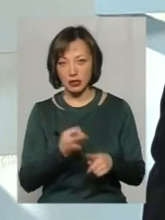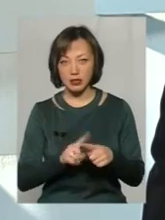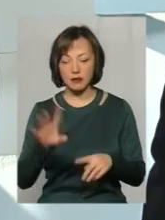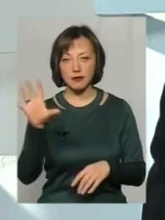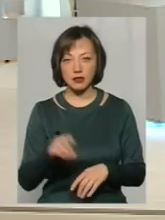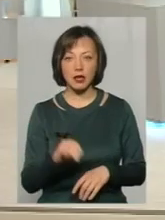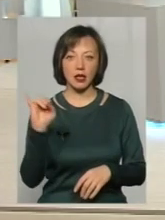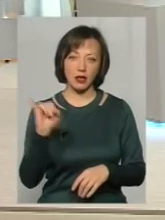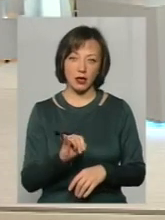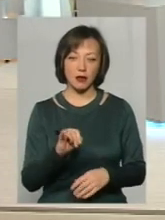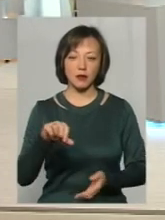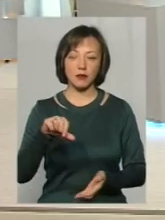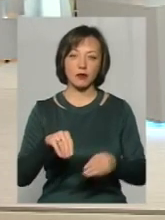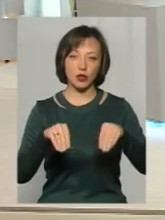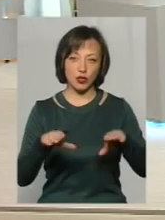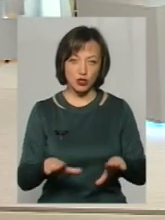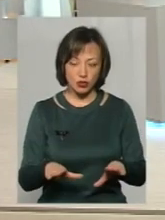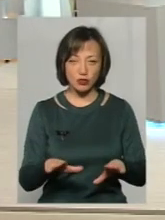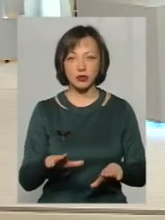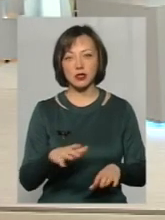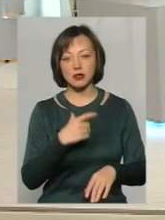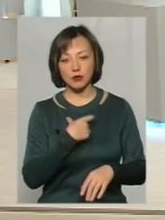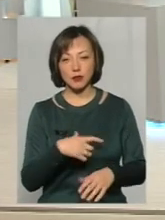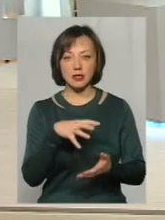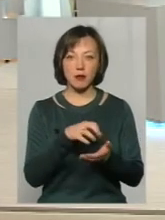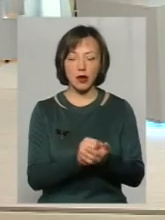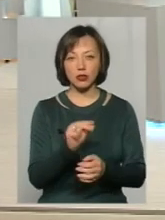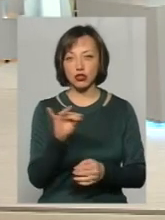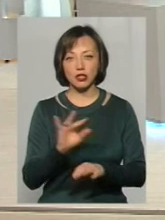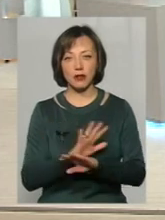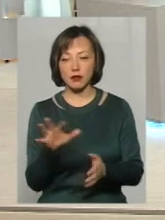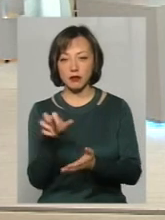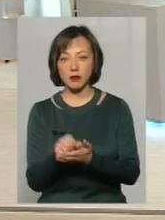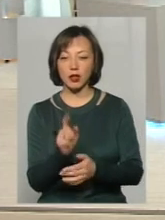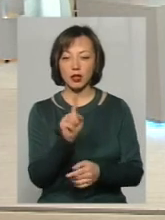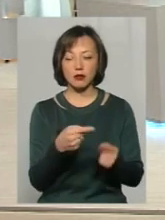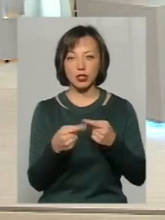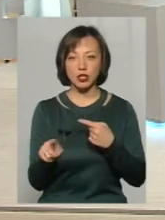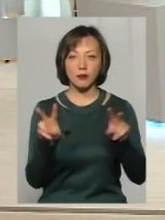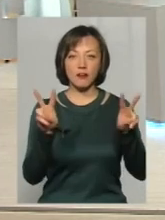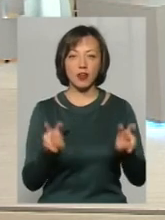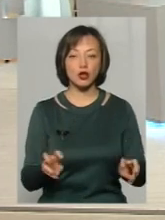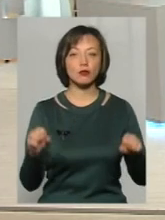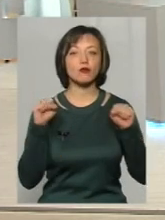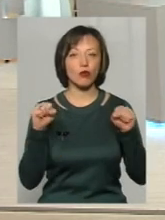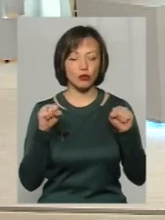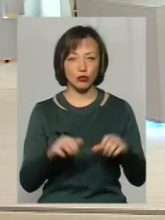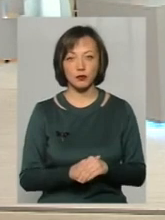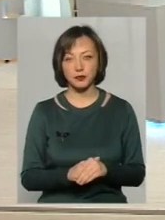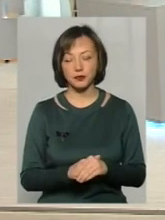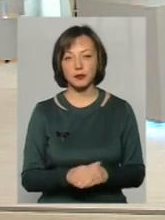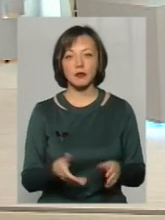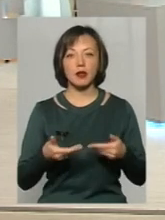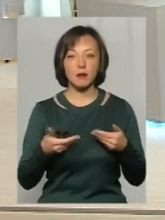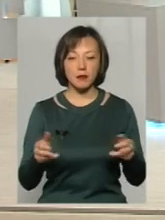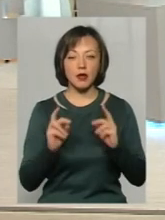все і приймати рішення про те, що займатися чи не займатися тим чи іншим видом спорту. Ми